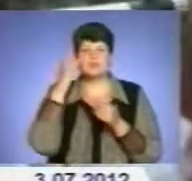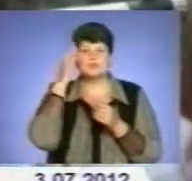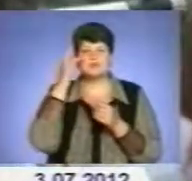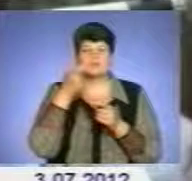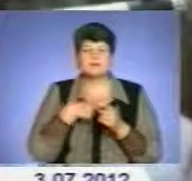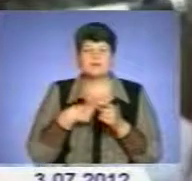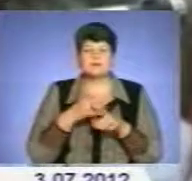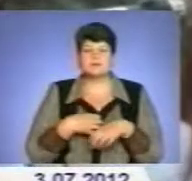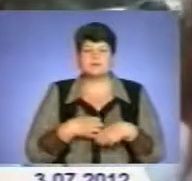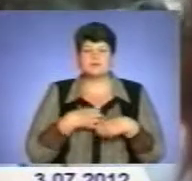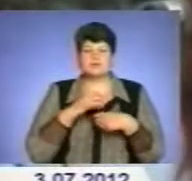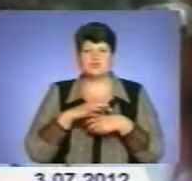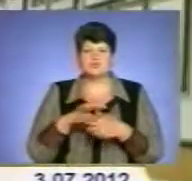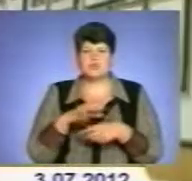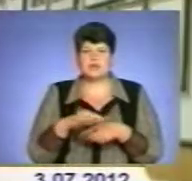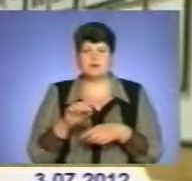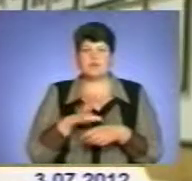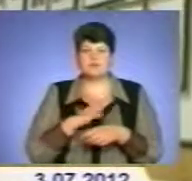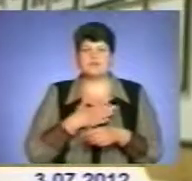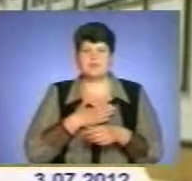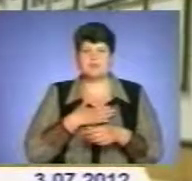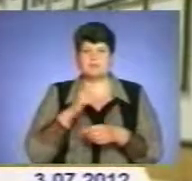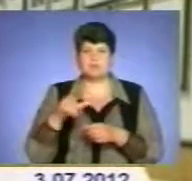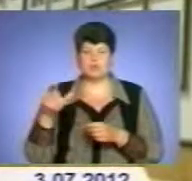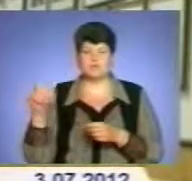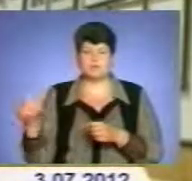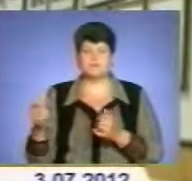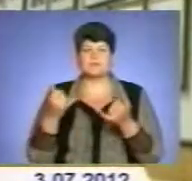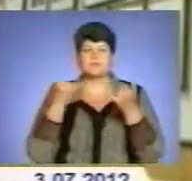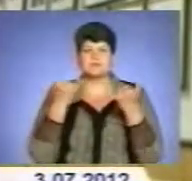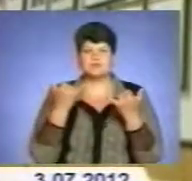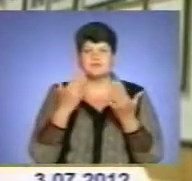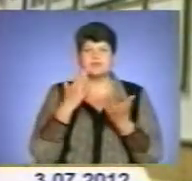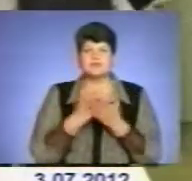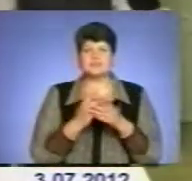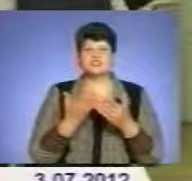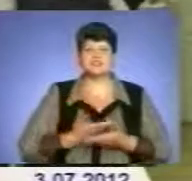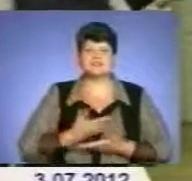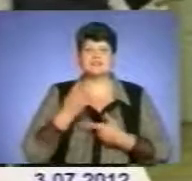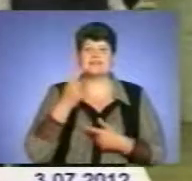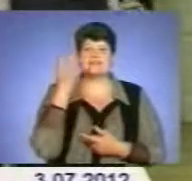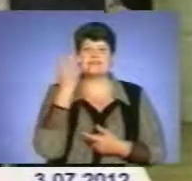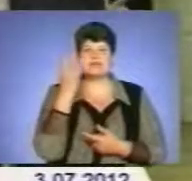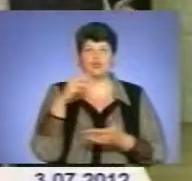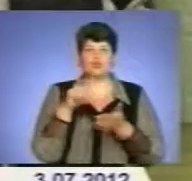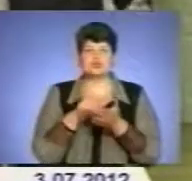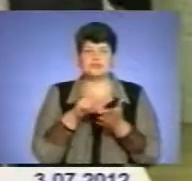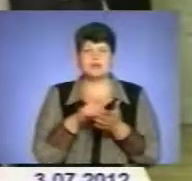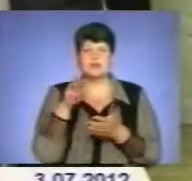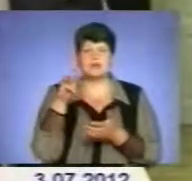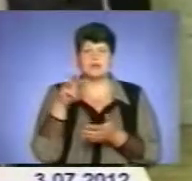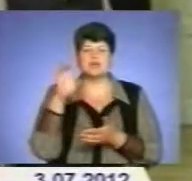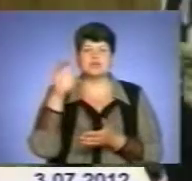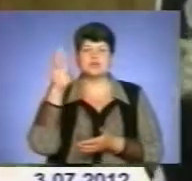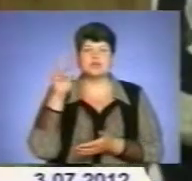чинили над нашими людьми. Сьогодні живі лише три учасники тих жахливих подій. Одна із них – Марія Штепа. Жінка опікується